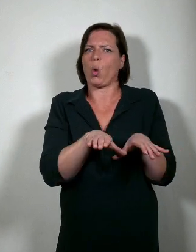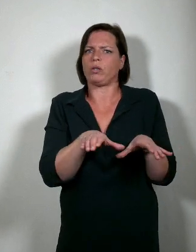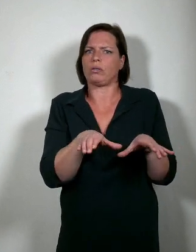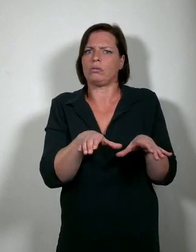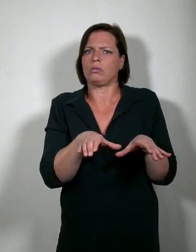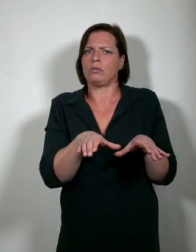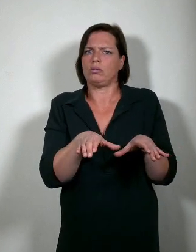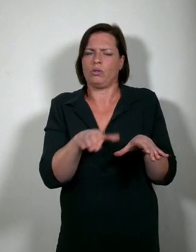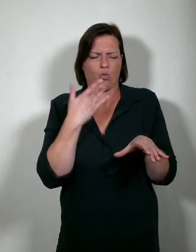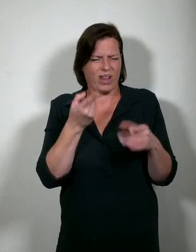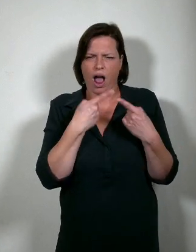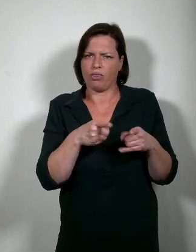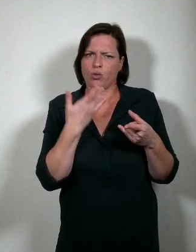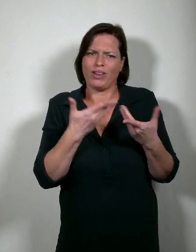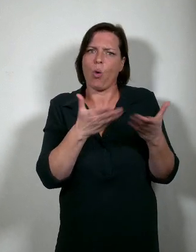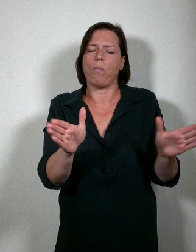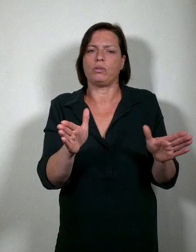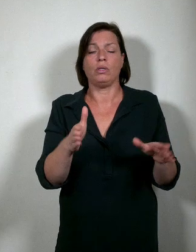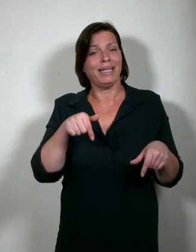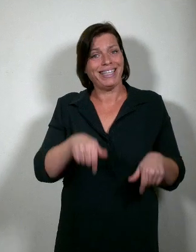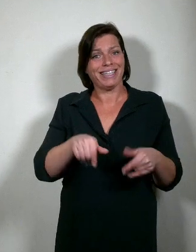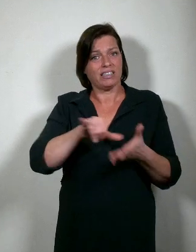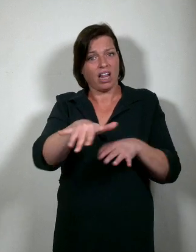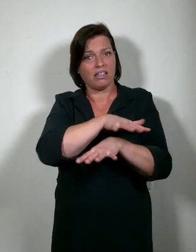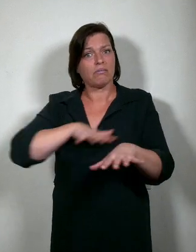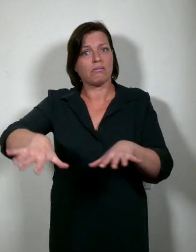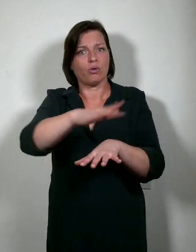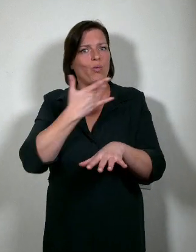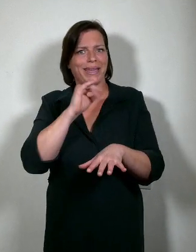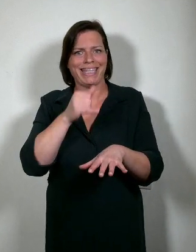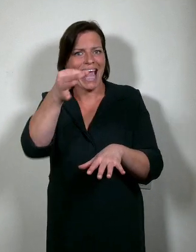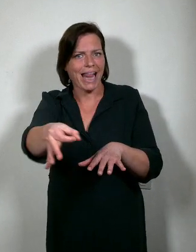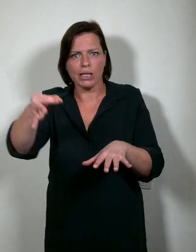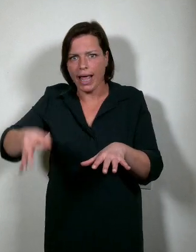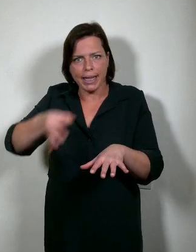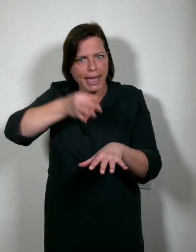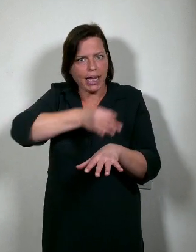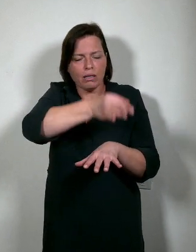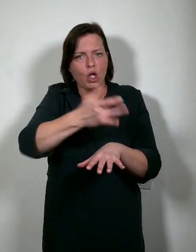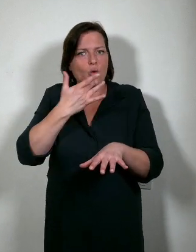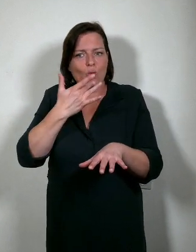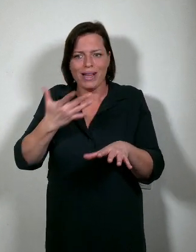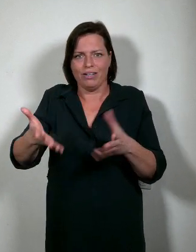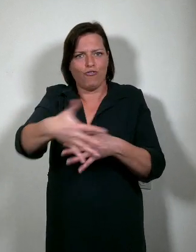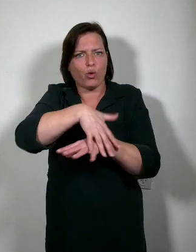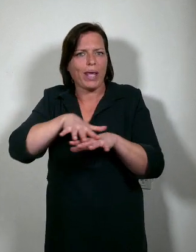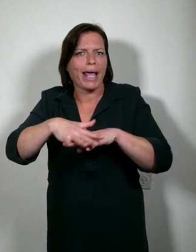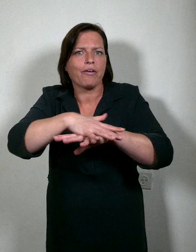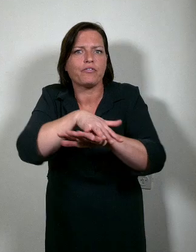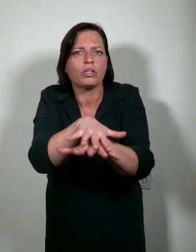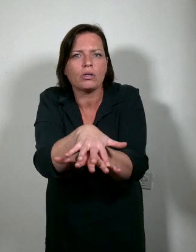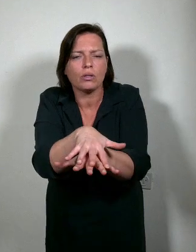de stad Gent zijn. We willen met die stad samenwerken en ermee verweven zijn. We willen gedeelde ruimtes creëren